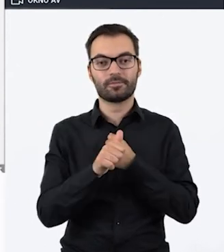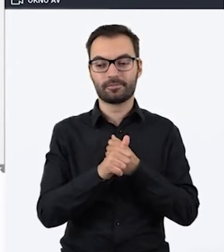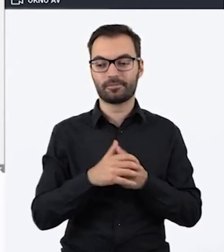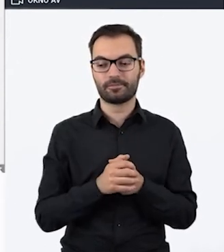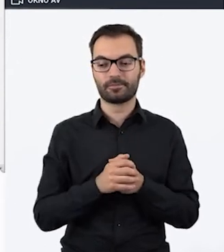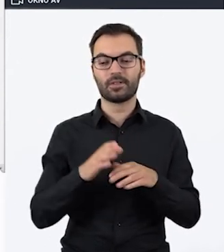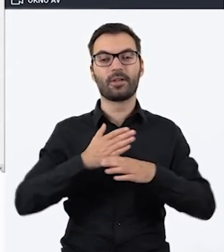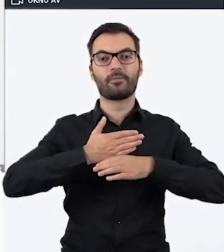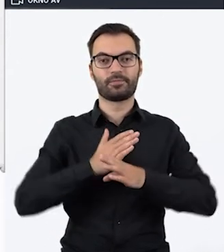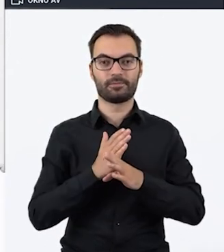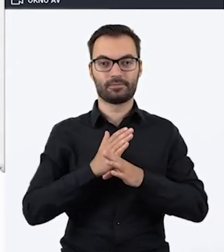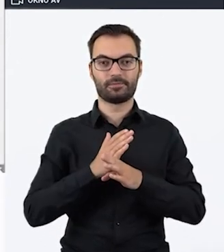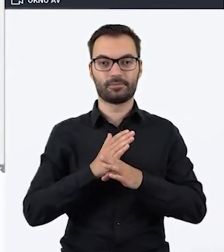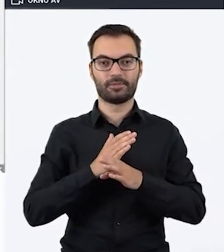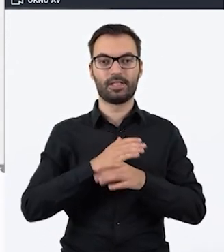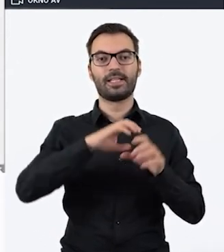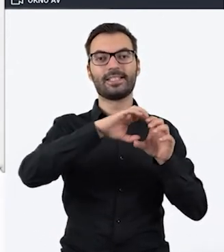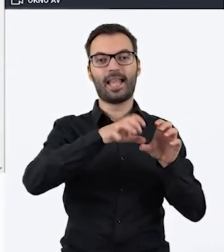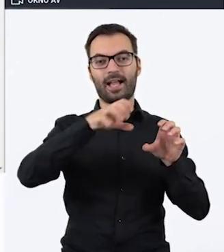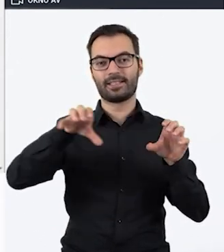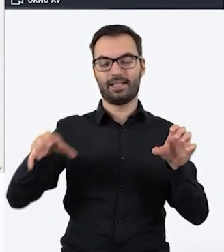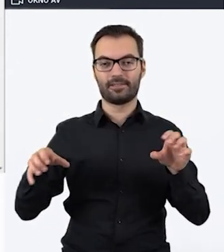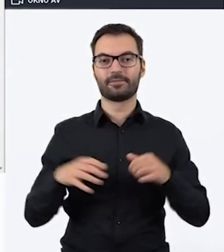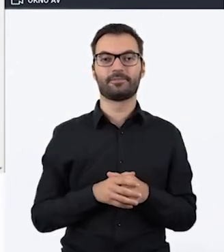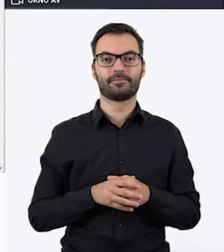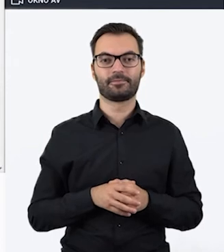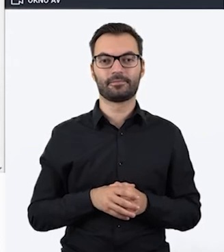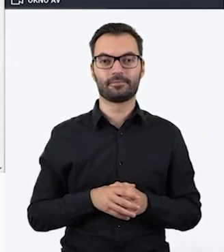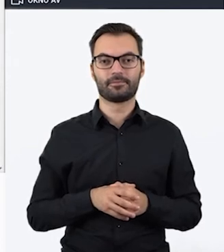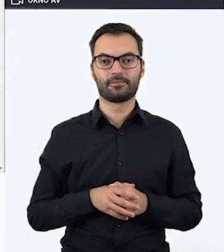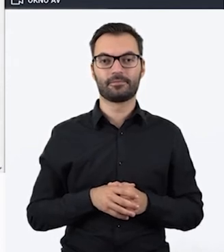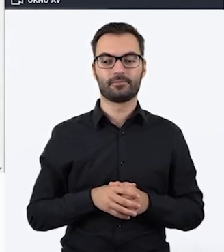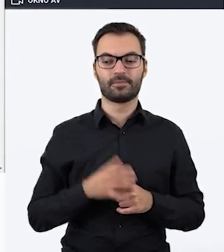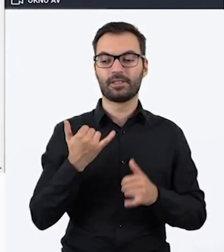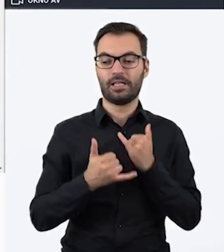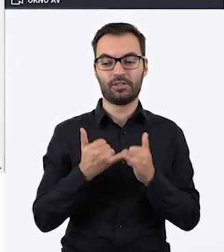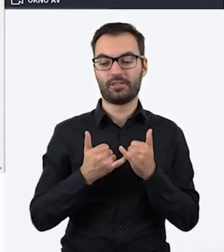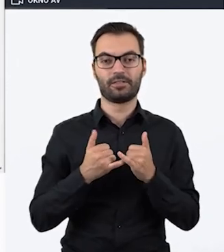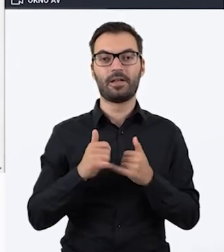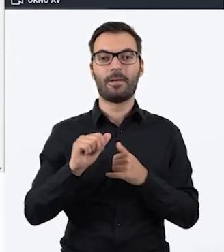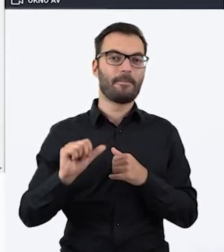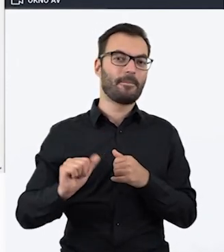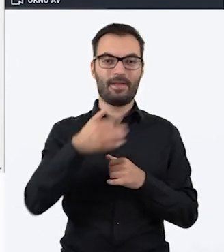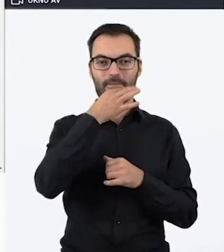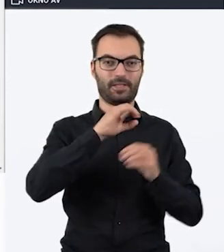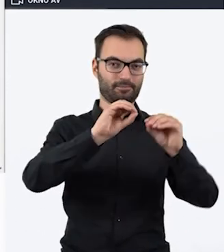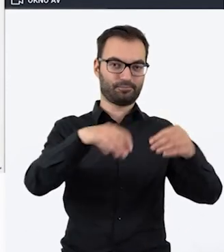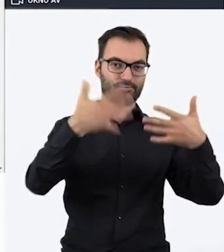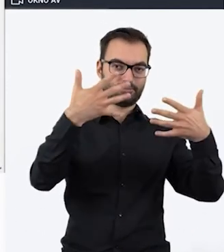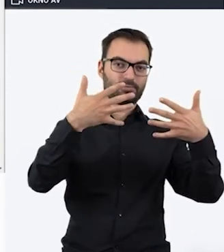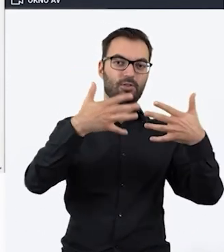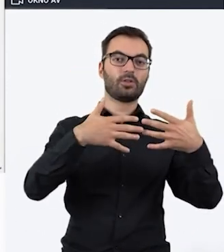dzielimy te Escape Room'y na sekcje. Co to oznacza? Że jeżeli wyświetli nam się to pierwsze pytanie, to możemy